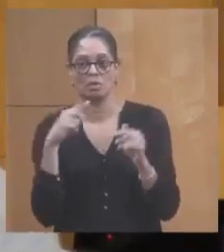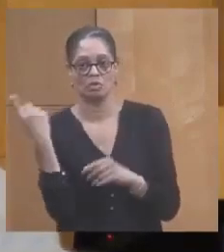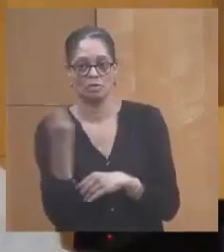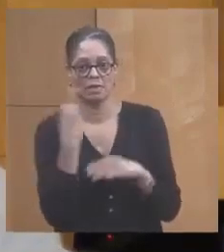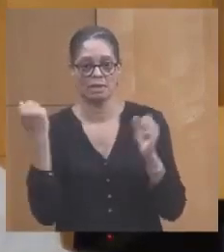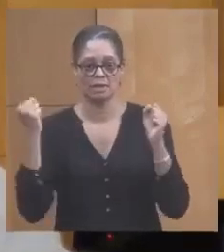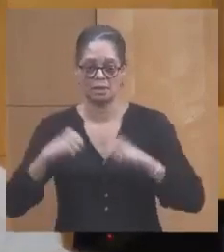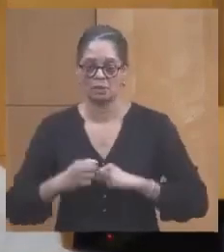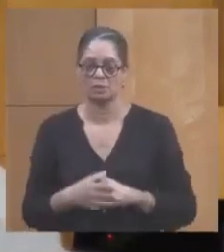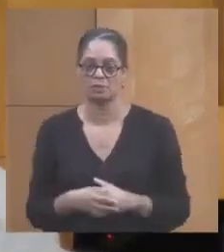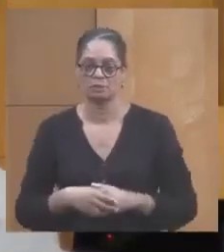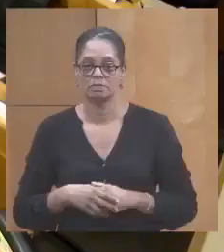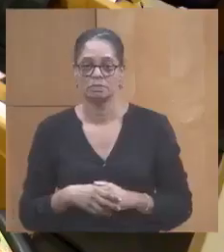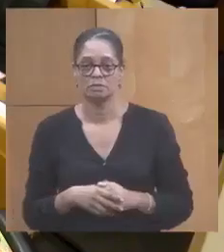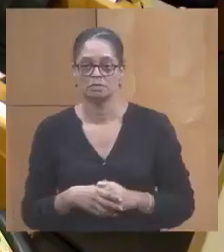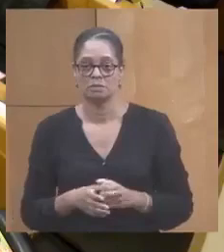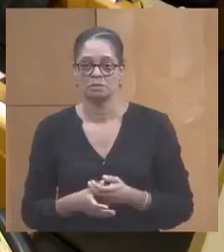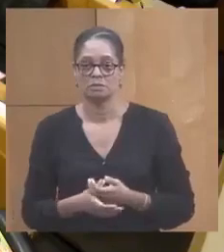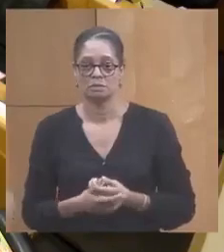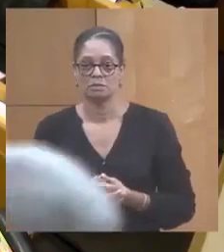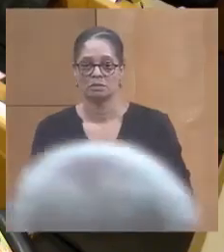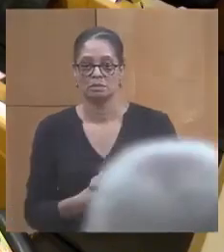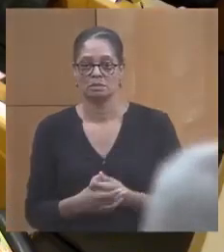adopté à l'unanimité donc sur les les quatre dossiers